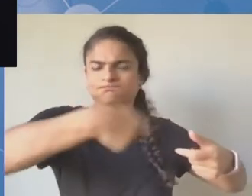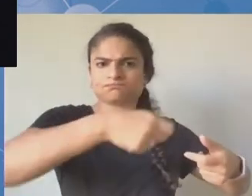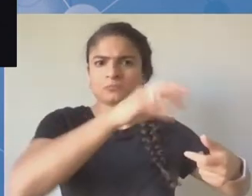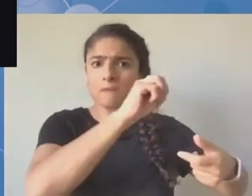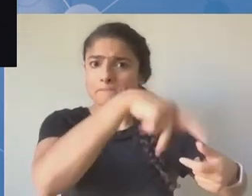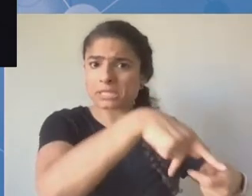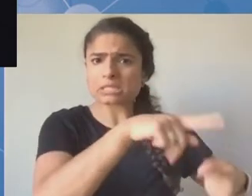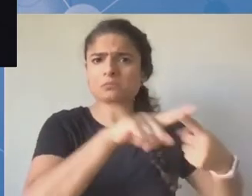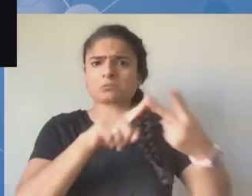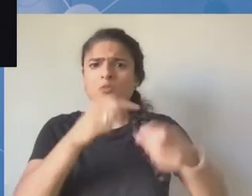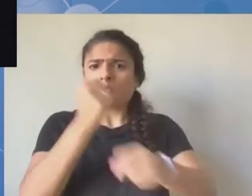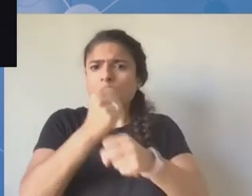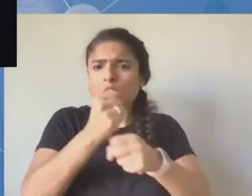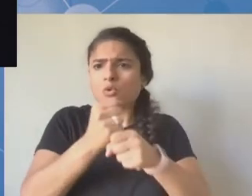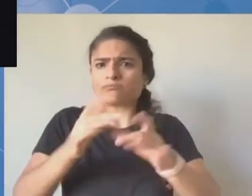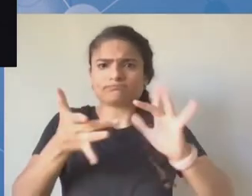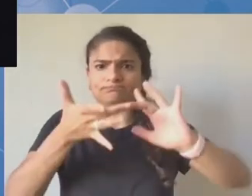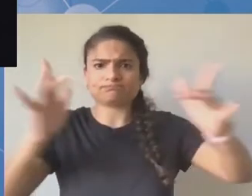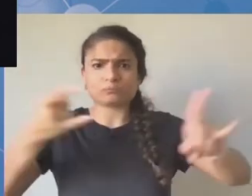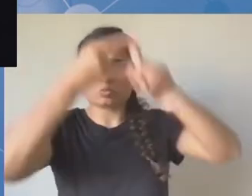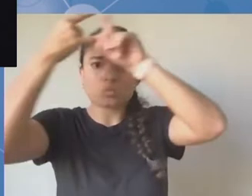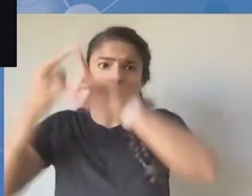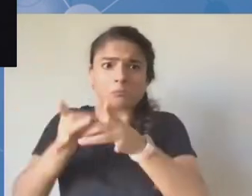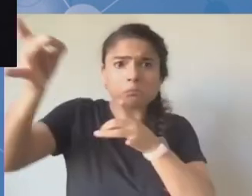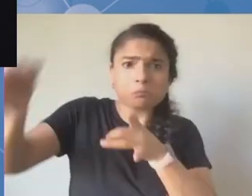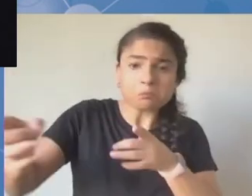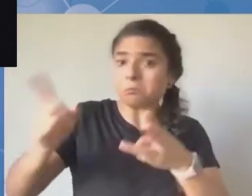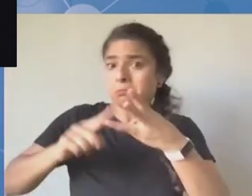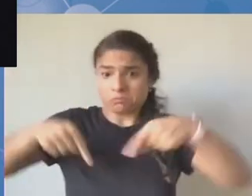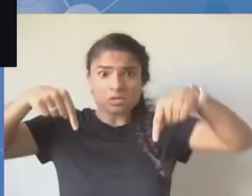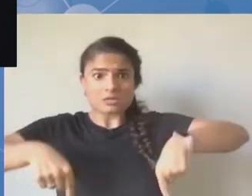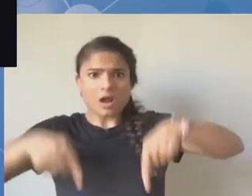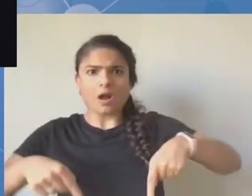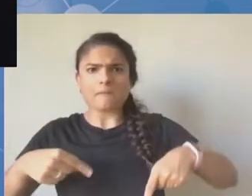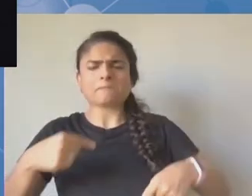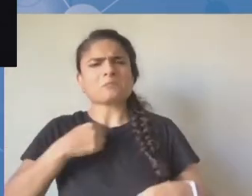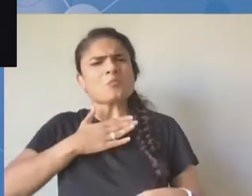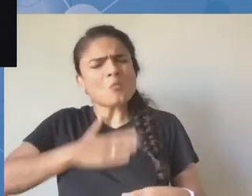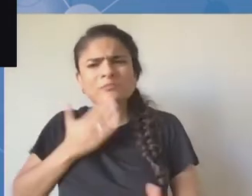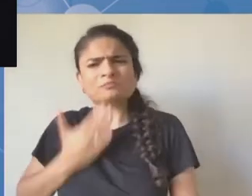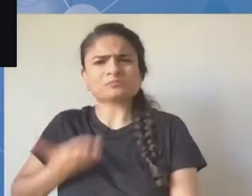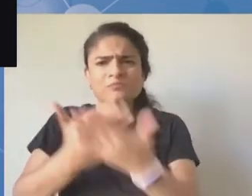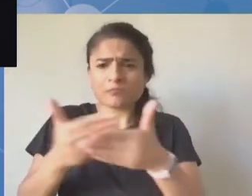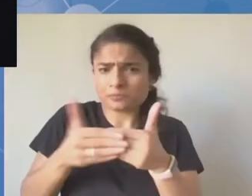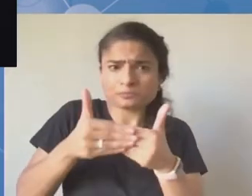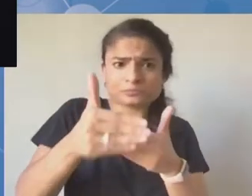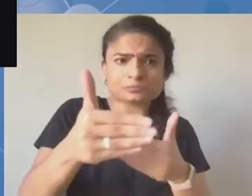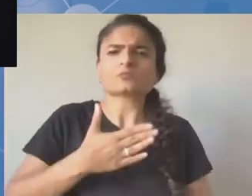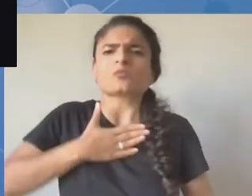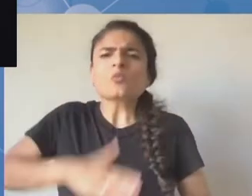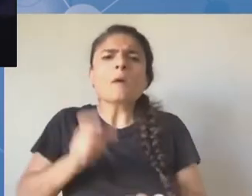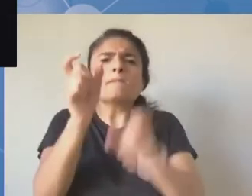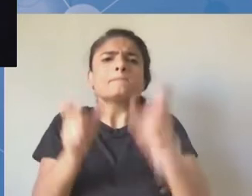zasugerować rzecz następującą. Być może w przyszłości powinniśmy właśnie organizować takie